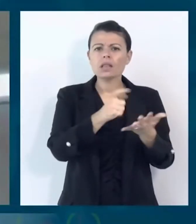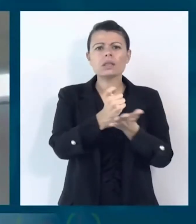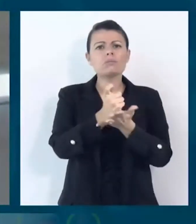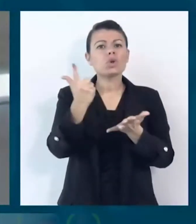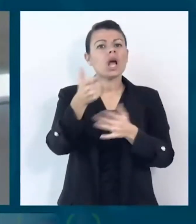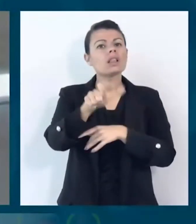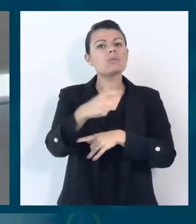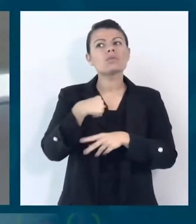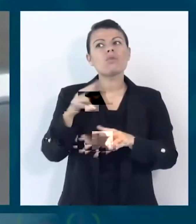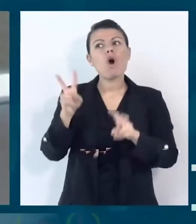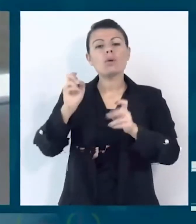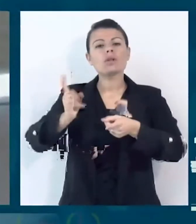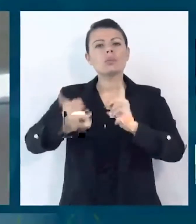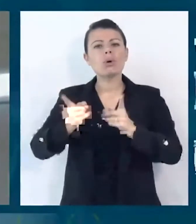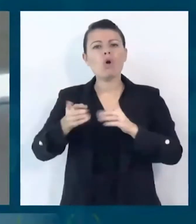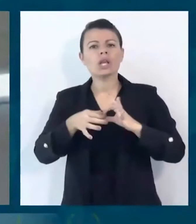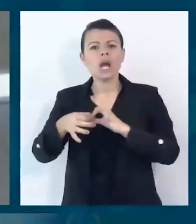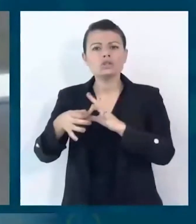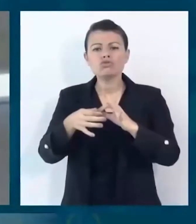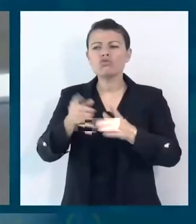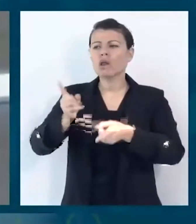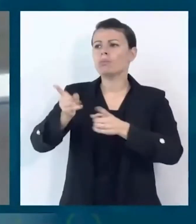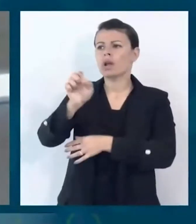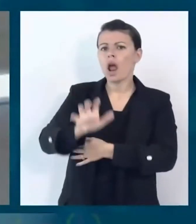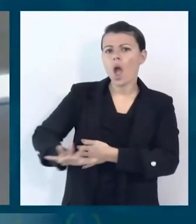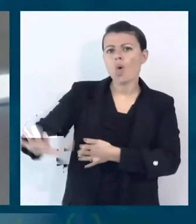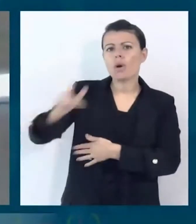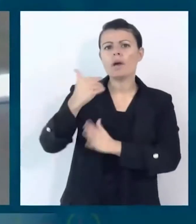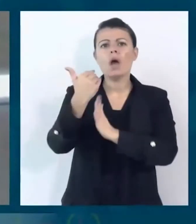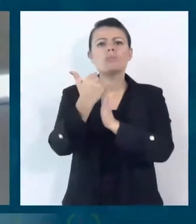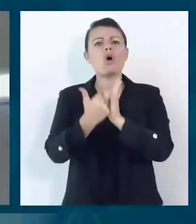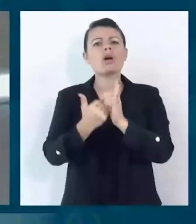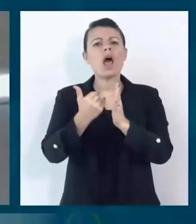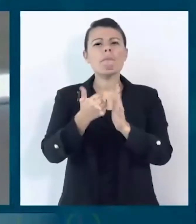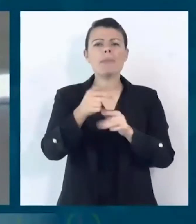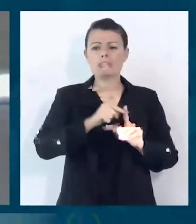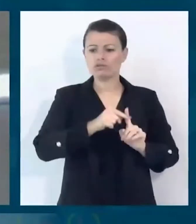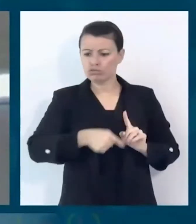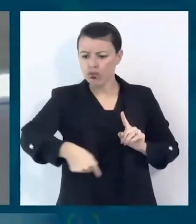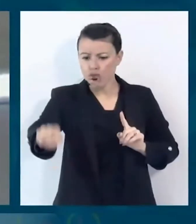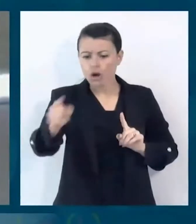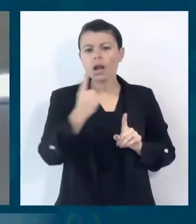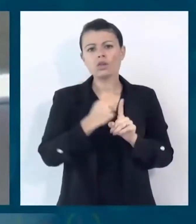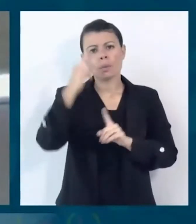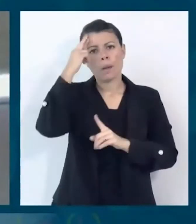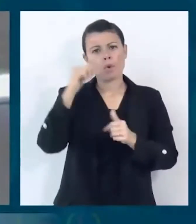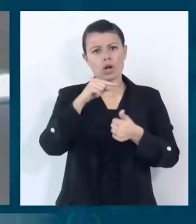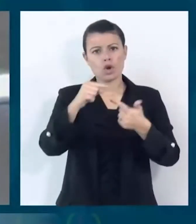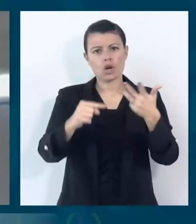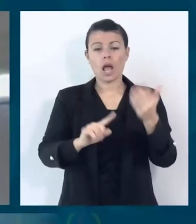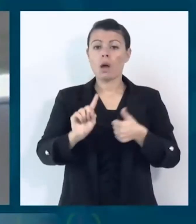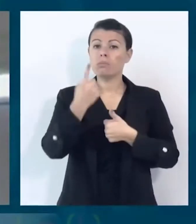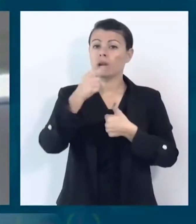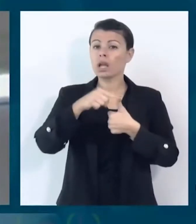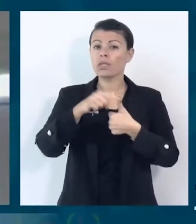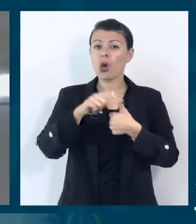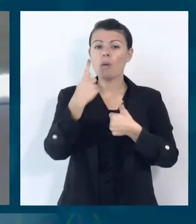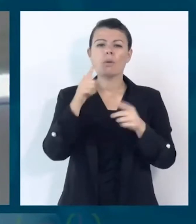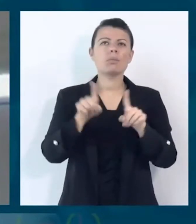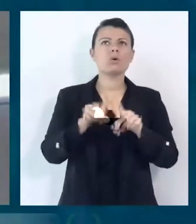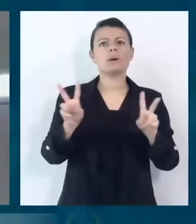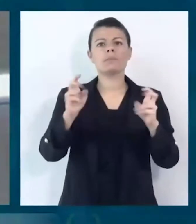sociale europea e della programmazione 21-27. In primo luogo il pilastro europeo dei diritti